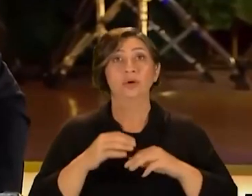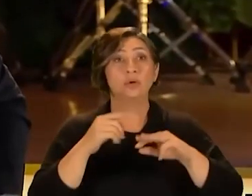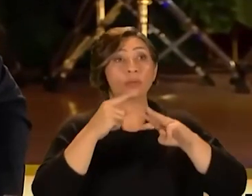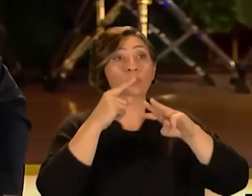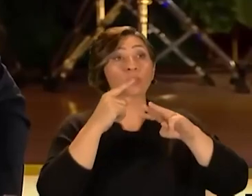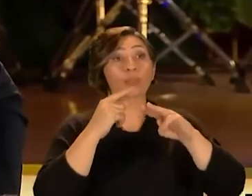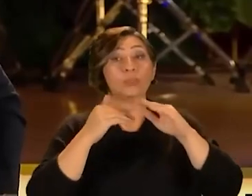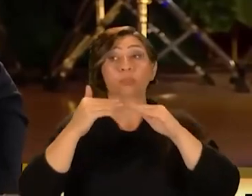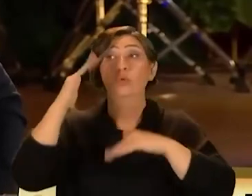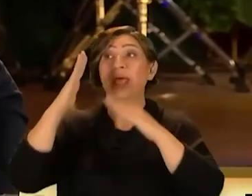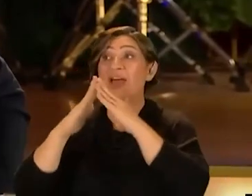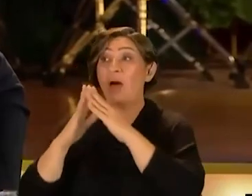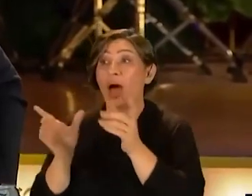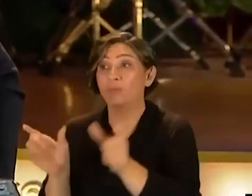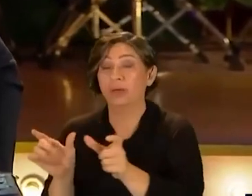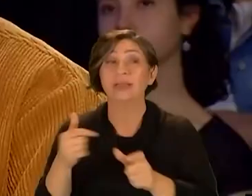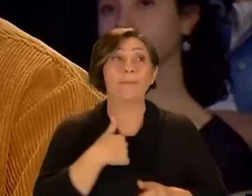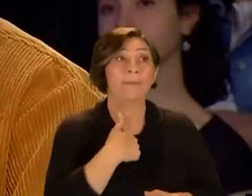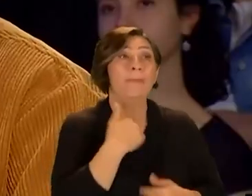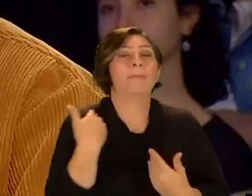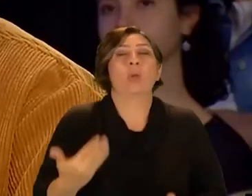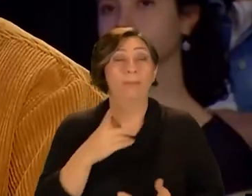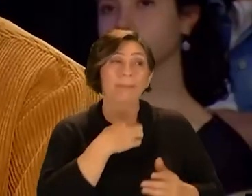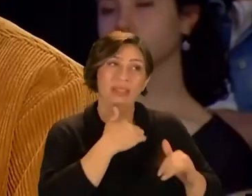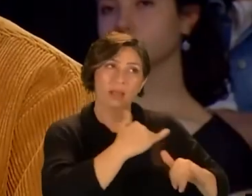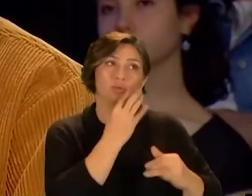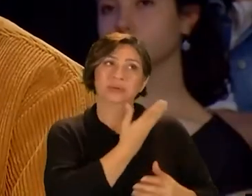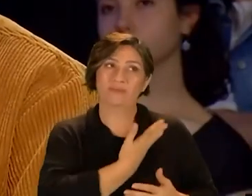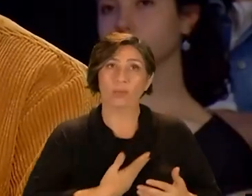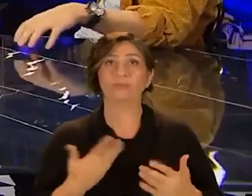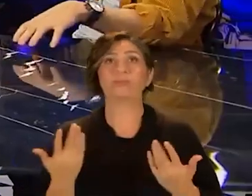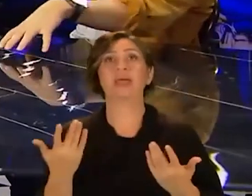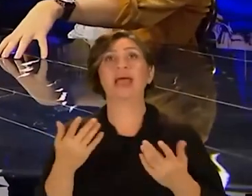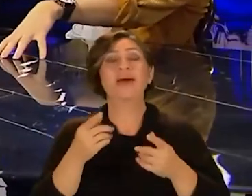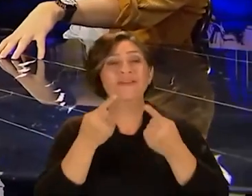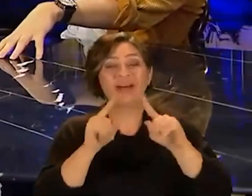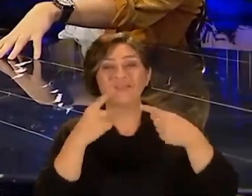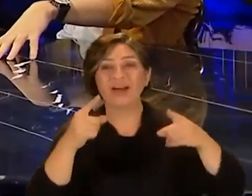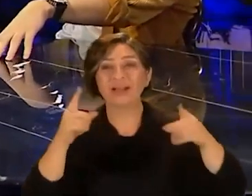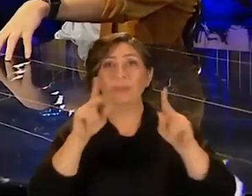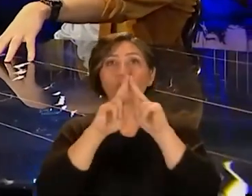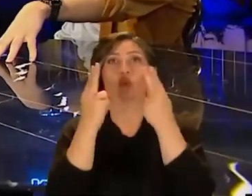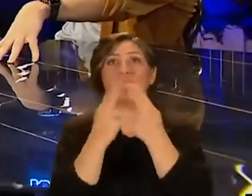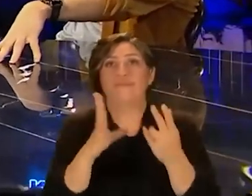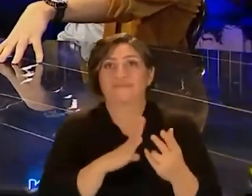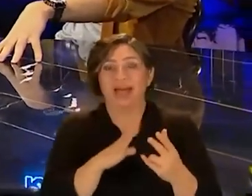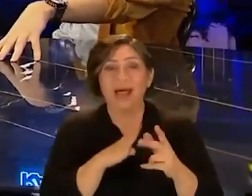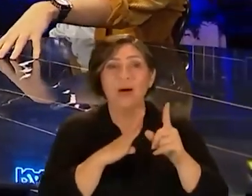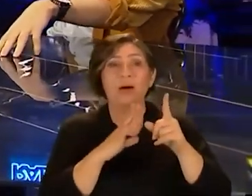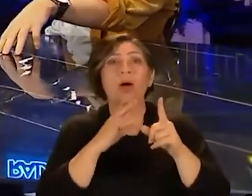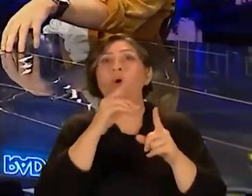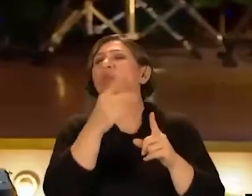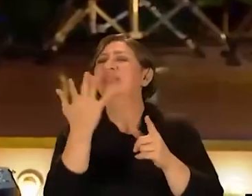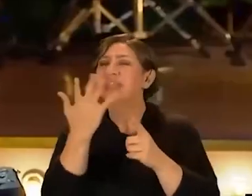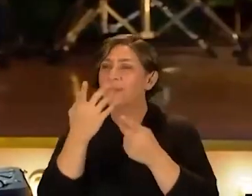Büyüke ve abluk adam Büyüke ve abluk adam var Ben bayılıyorum onlara Evet ben çok seviyorum Yani Yani işte alternatif bir dünya var Alternatif diye